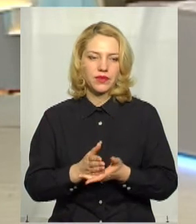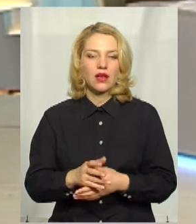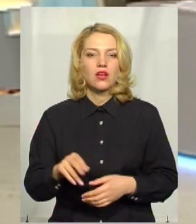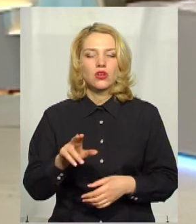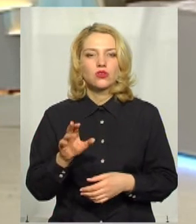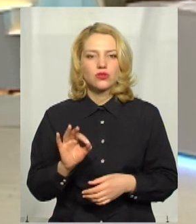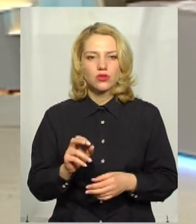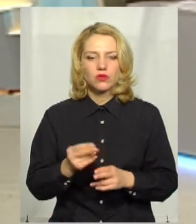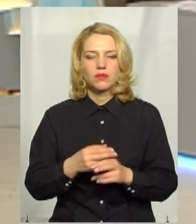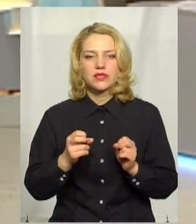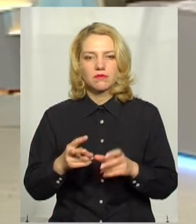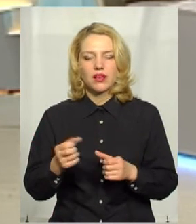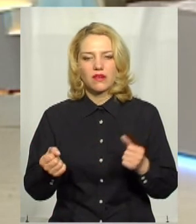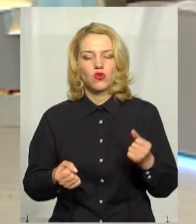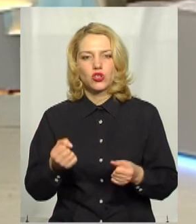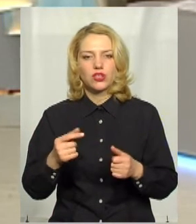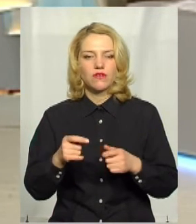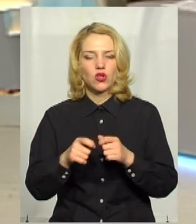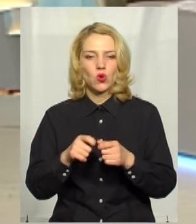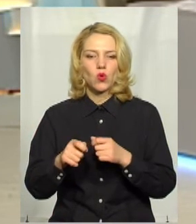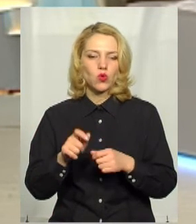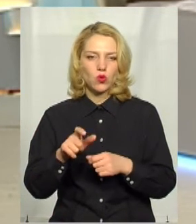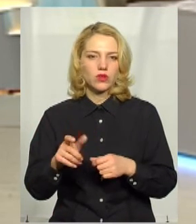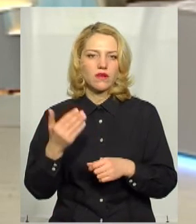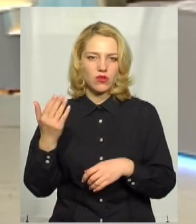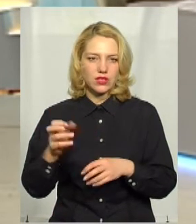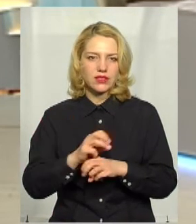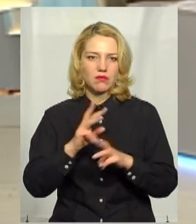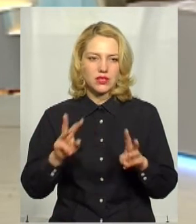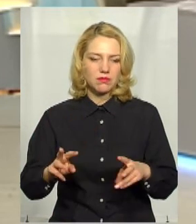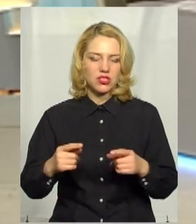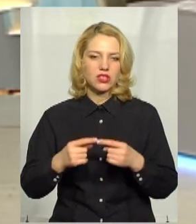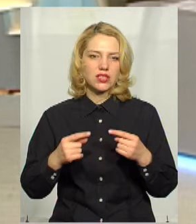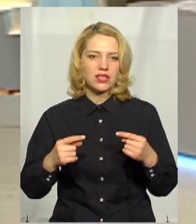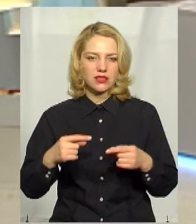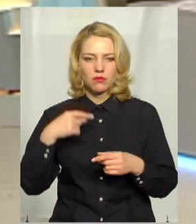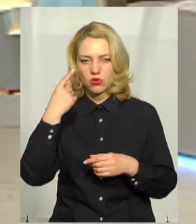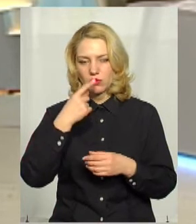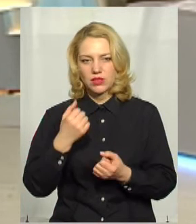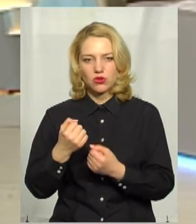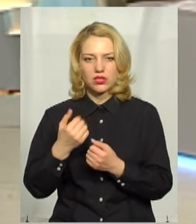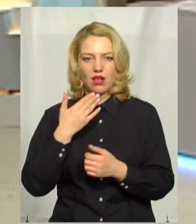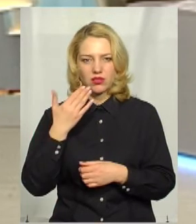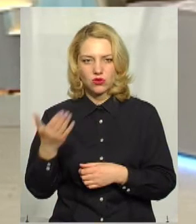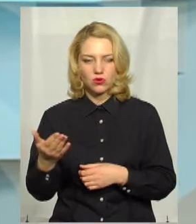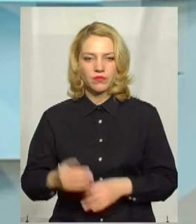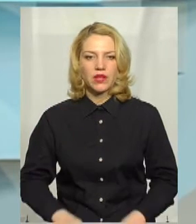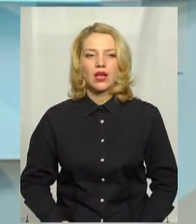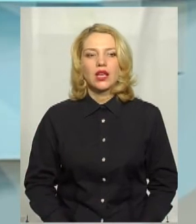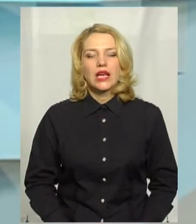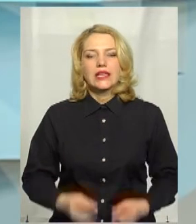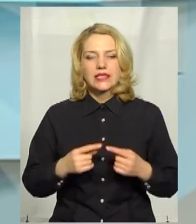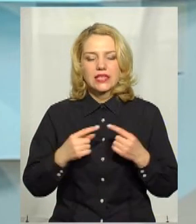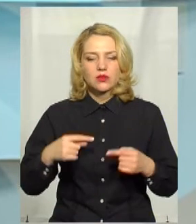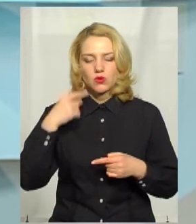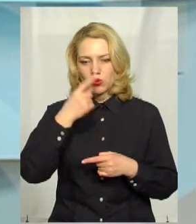А щодо безпеки водіїв і кондукторів, вони забезпечені засобами особистого захисту? Засоби особистого